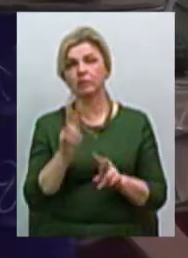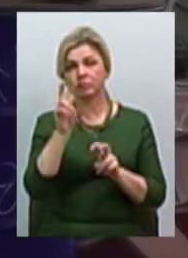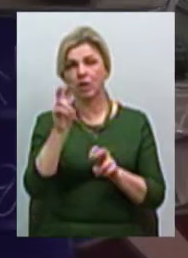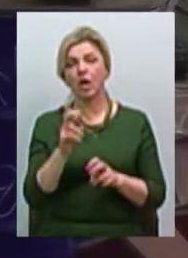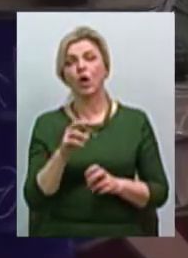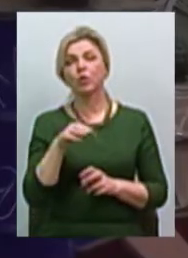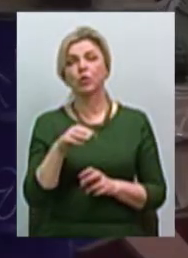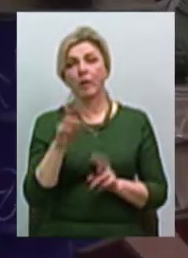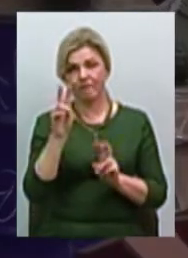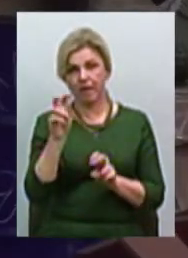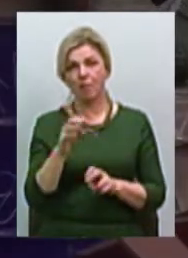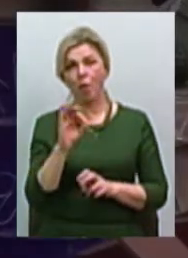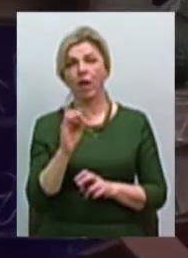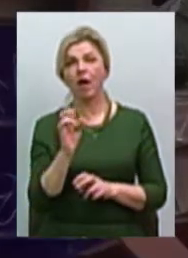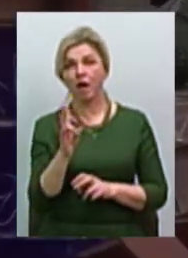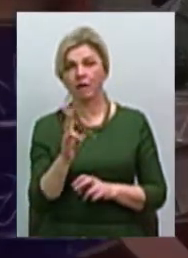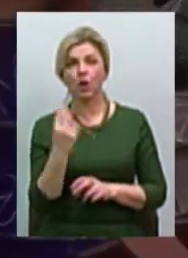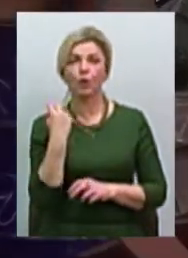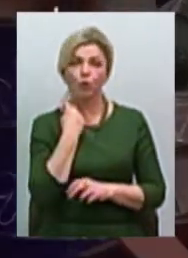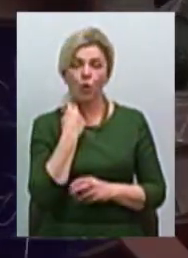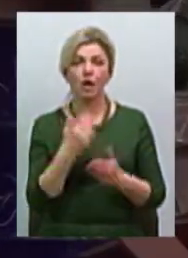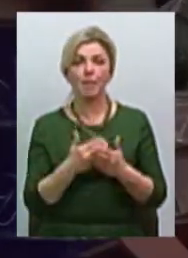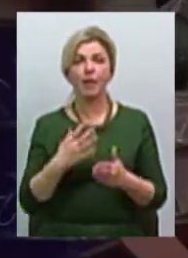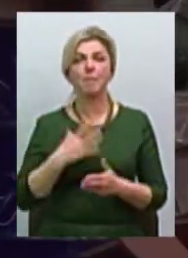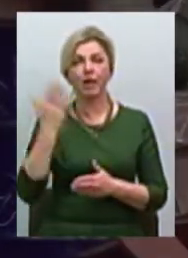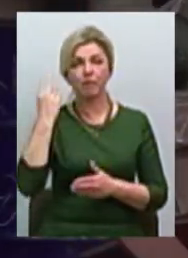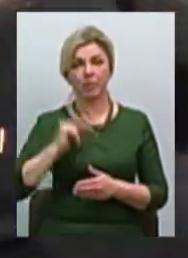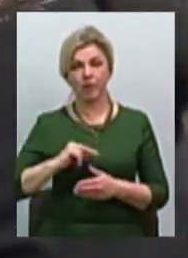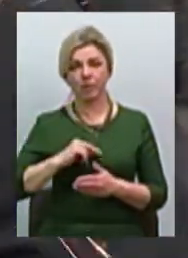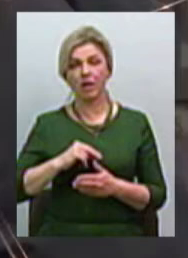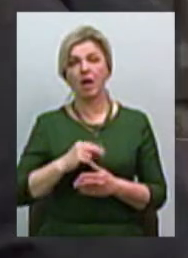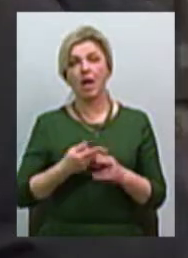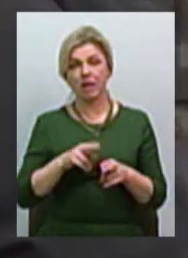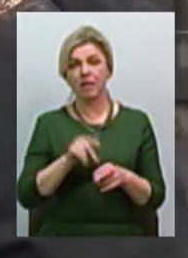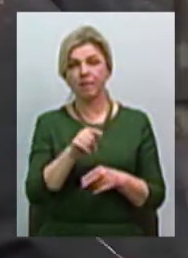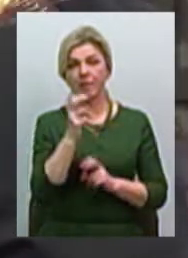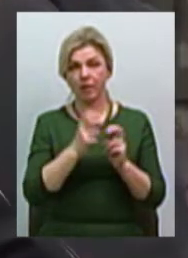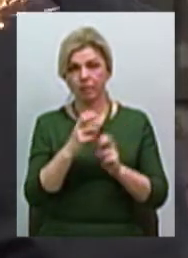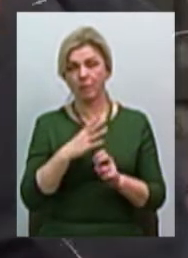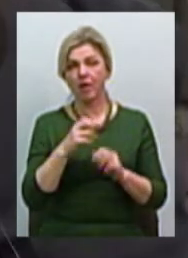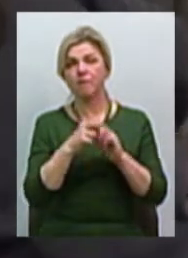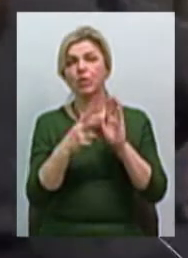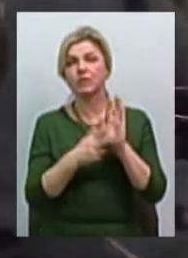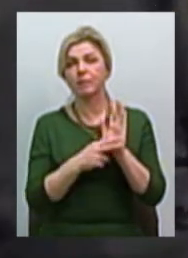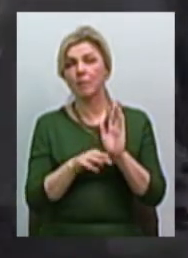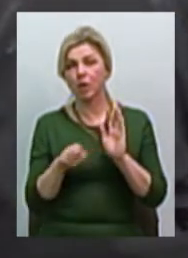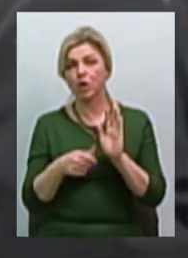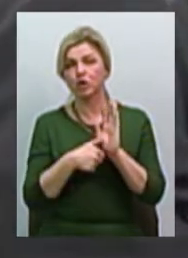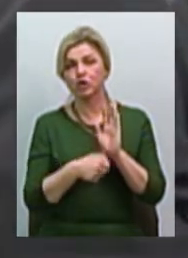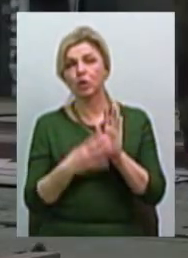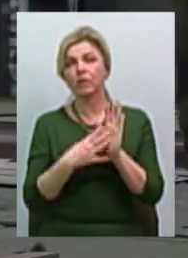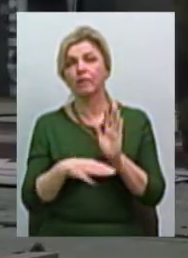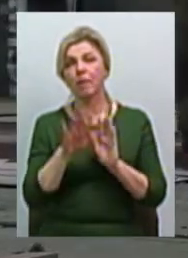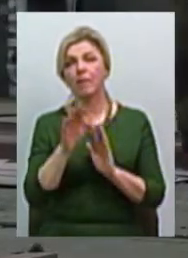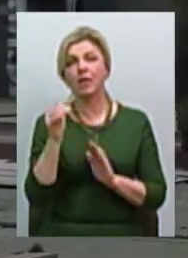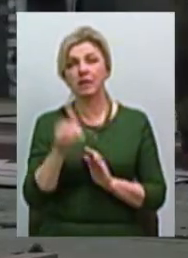діє. Станом на 1 січня борг перед колишніми працівниками ліквідованого підприємства складав 18 мільйонів 695 тисяч,